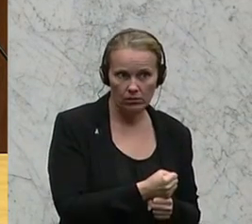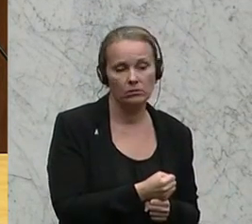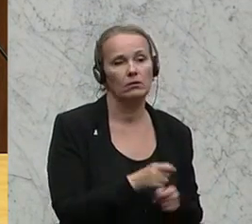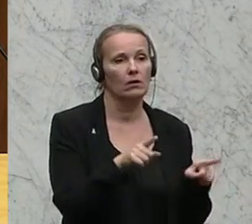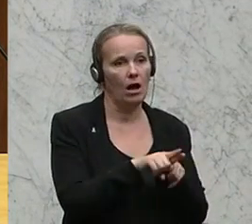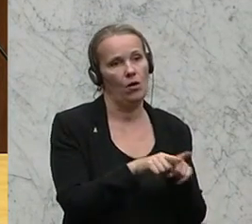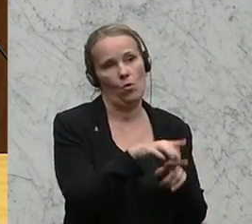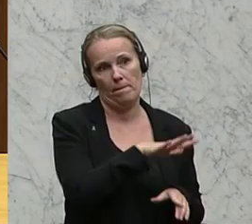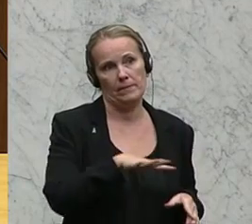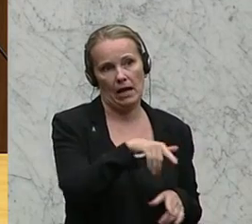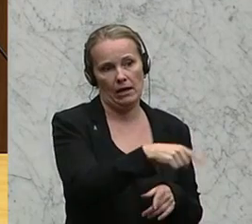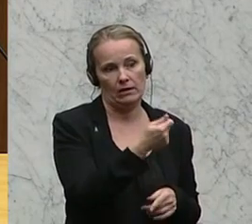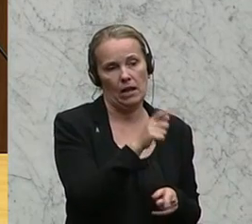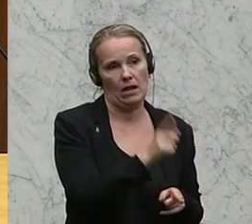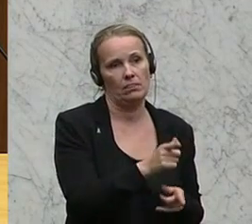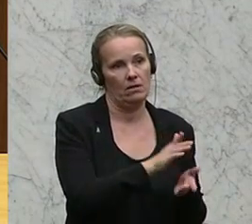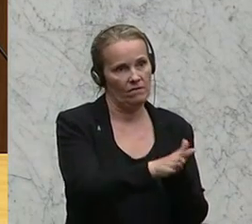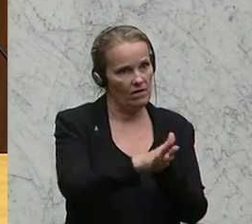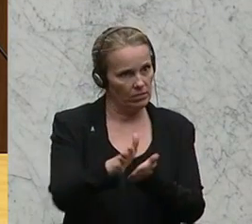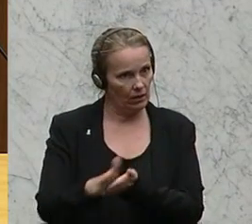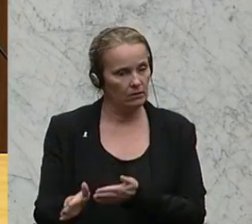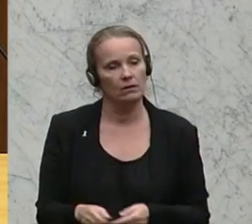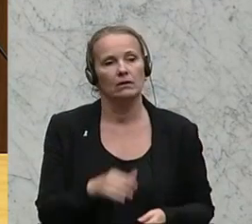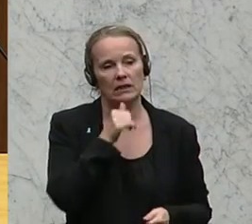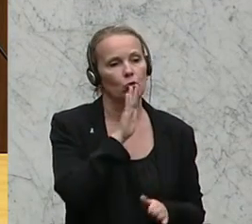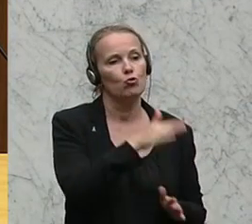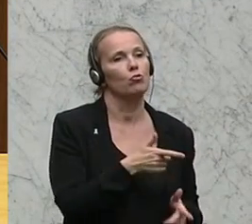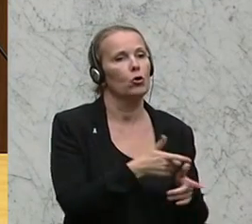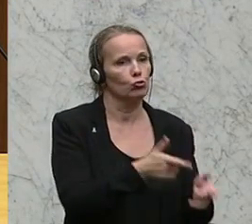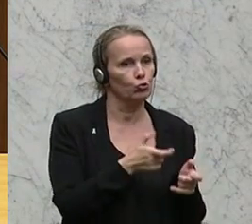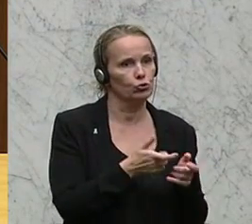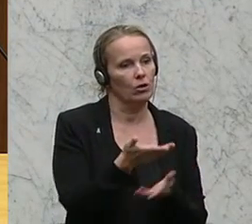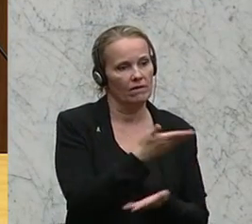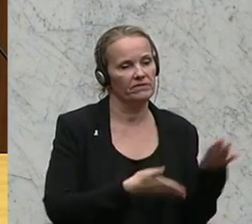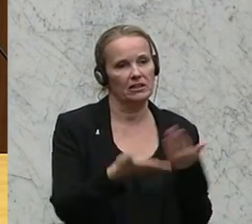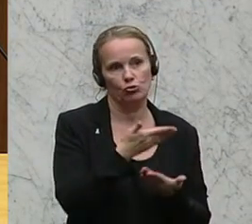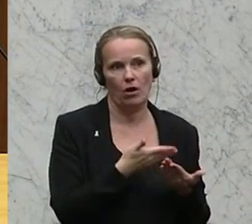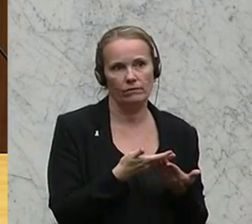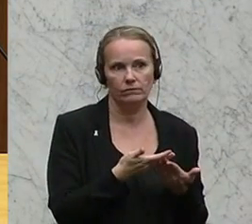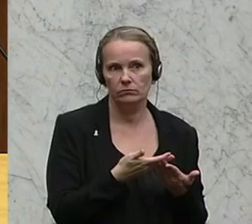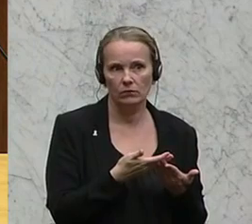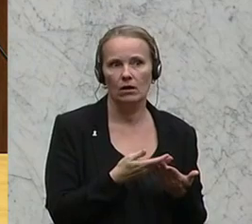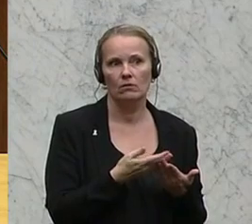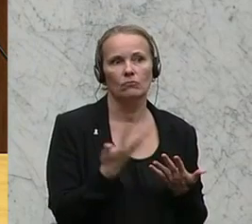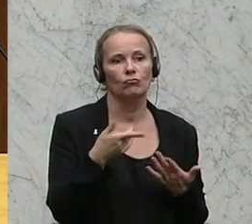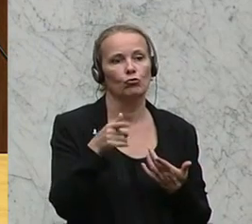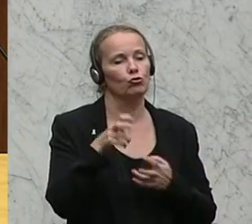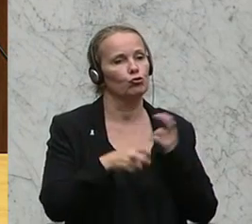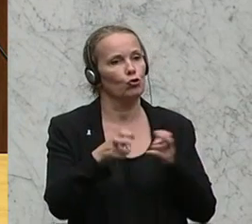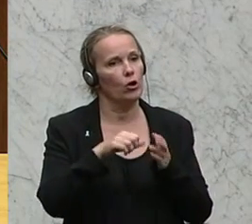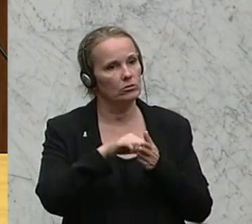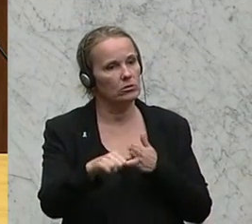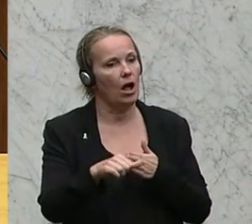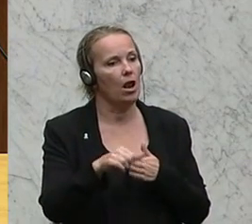auch in dem Bereich eingesetzt werden kann und nicht ein Überschuss erwirtschaftet wird, sondern wo der Steuerzahler dann